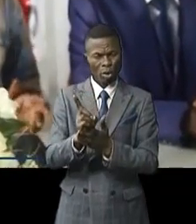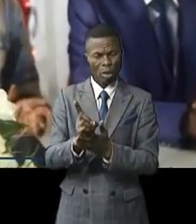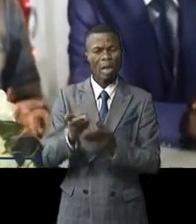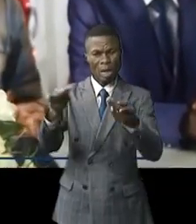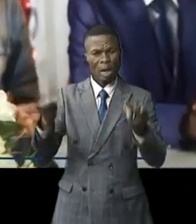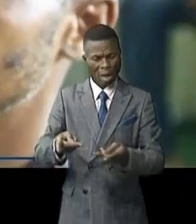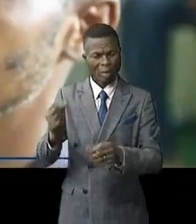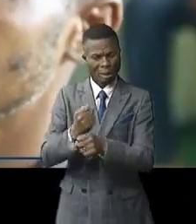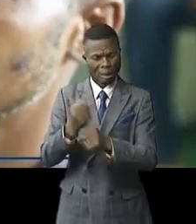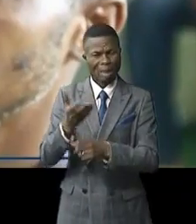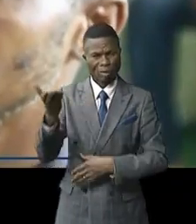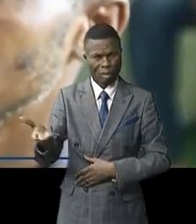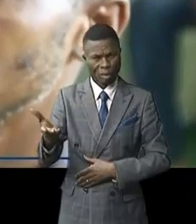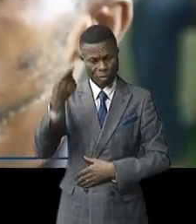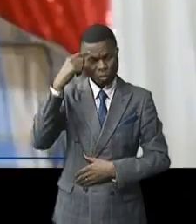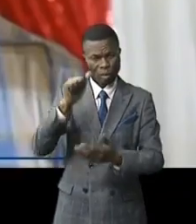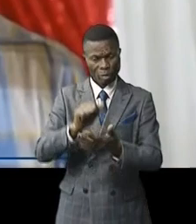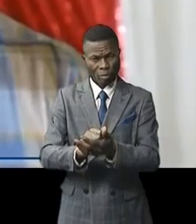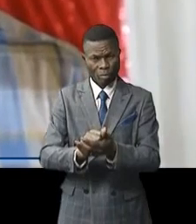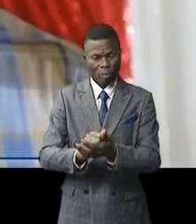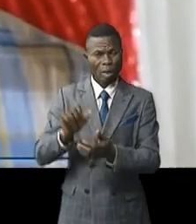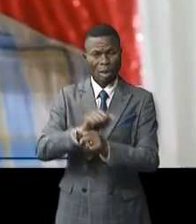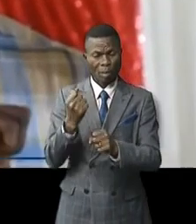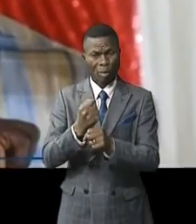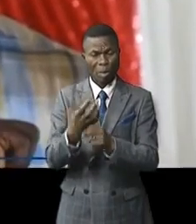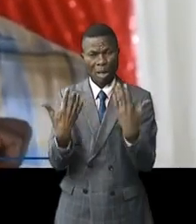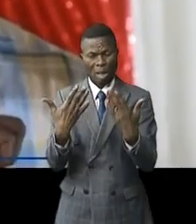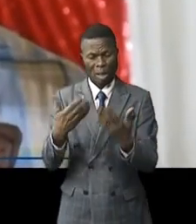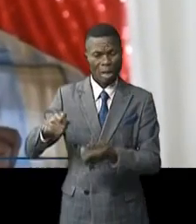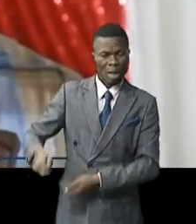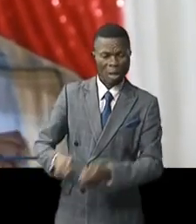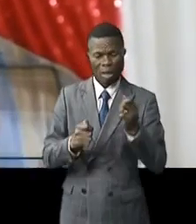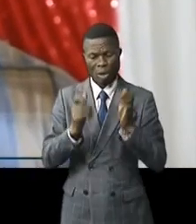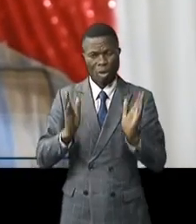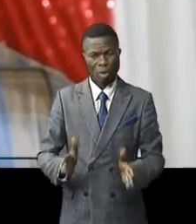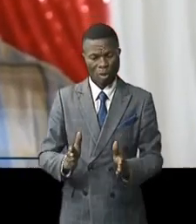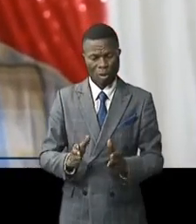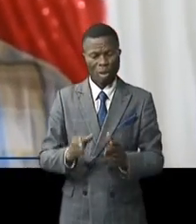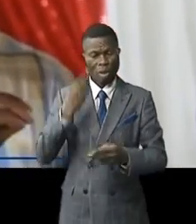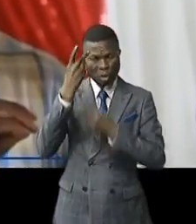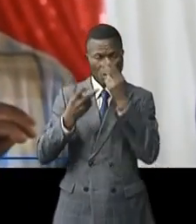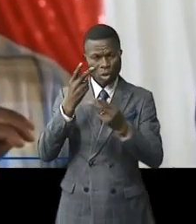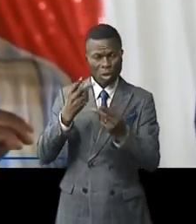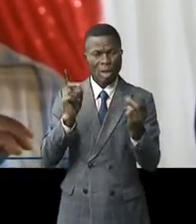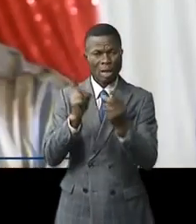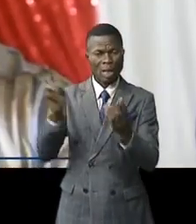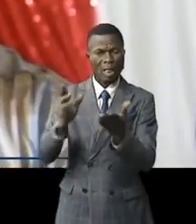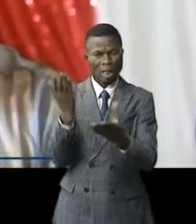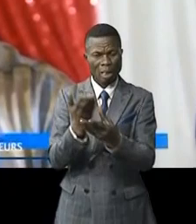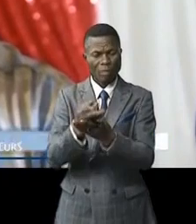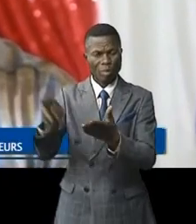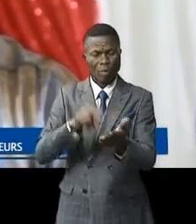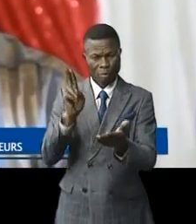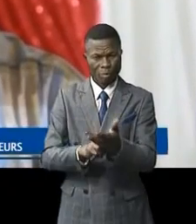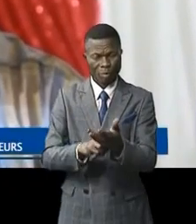'espace professionnel. Pour ce dernier, le secteur artisanal doit se retrouver par ce temps de revisitation des contrats miniers. Nous